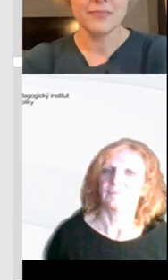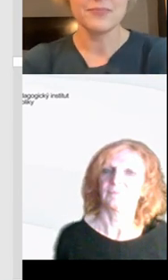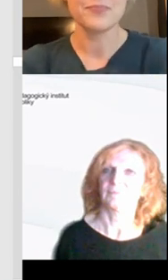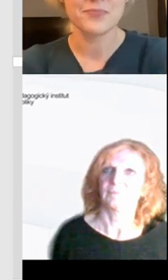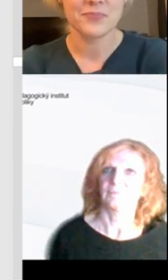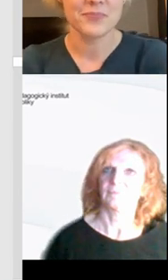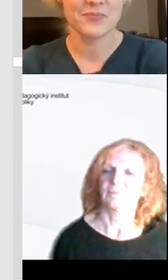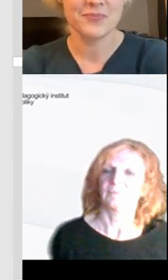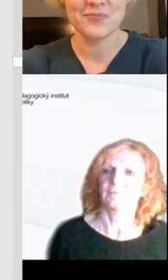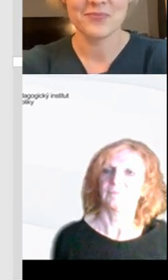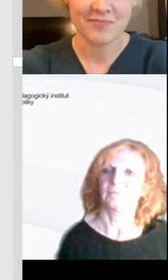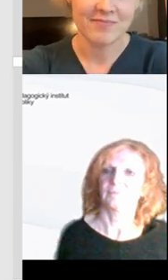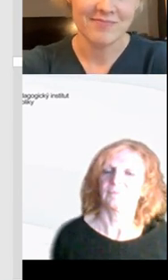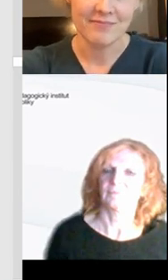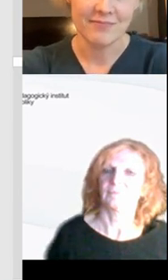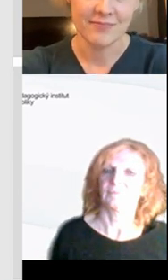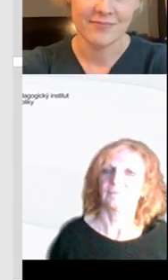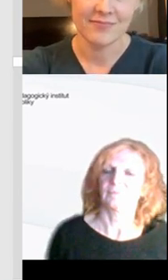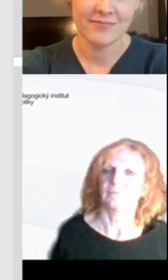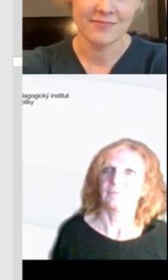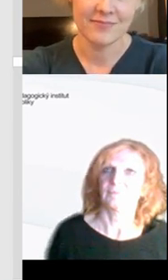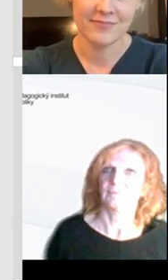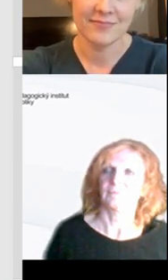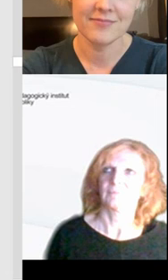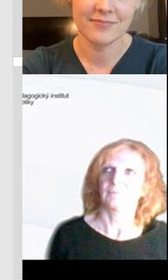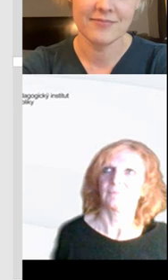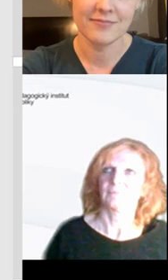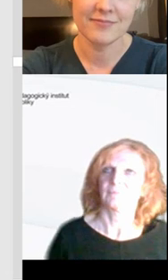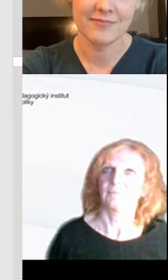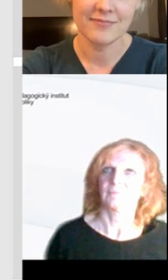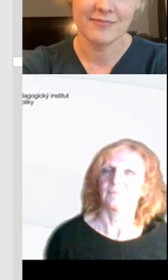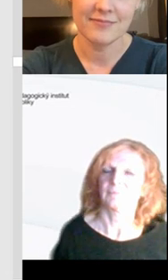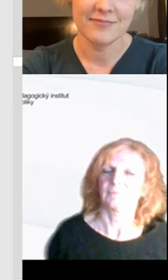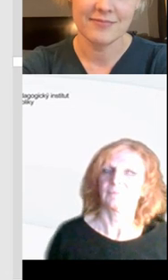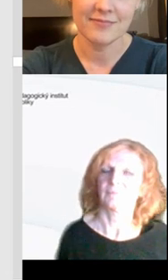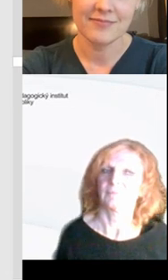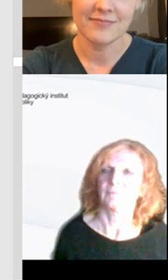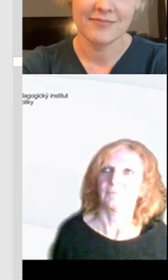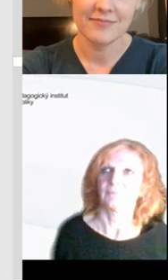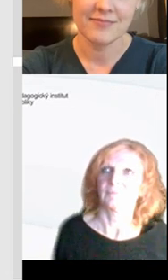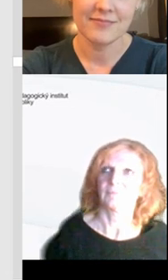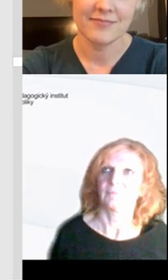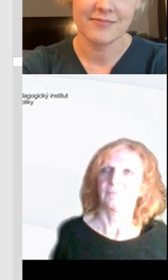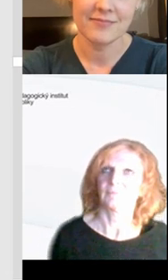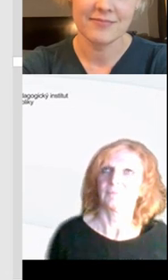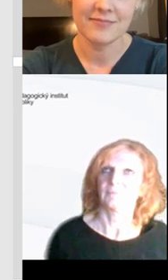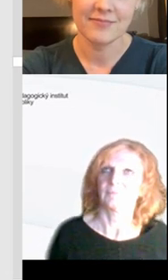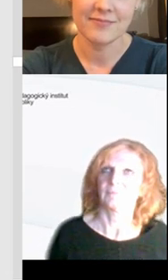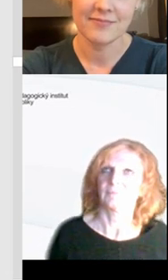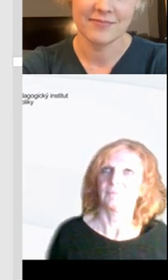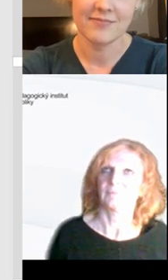si zmáknuli, co už děláme, co se provádí jinýho. Děvčata jsme si to odškrtávali postupně, kdo co.